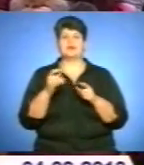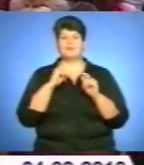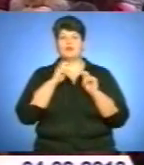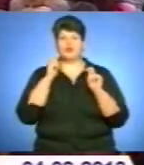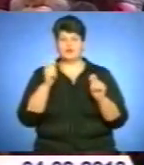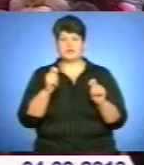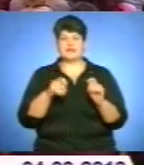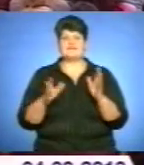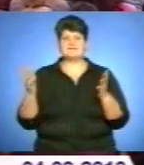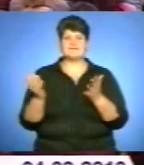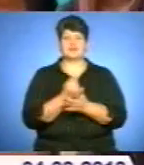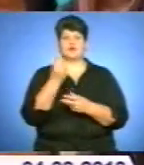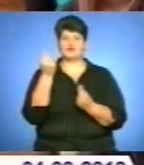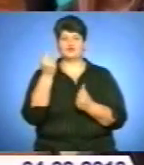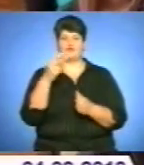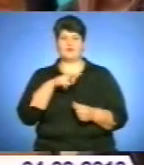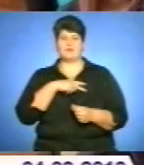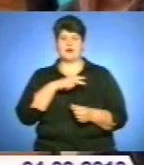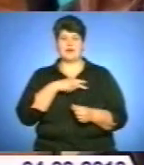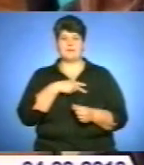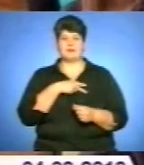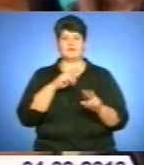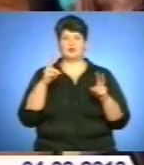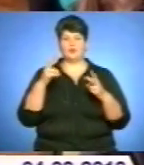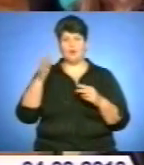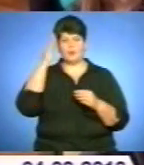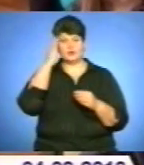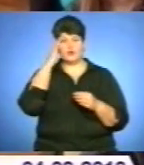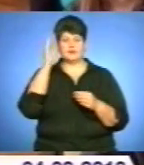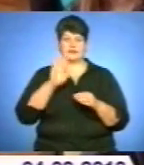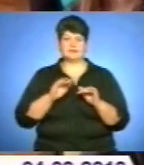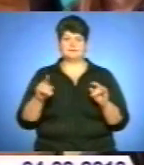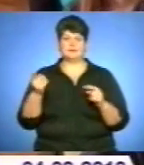спонсорами, а й виборола грошову премію від клубу обдарованих школярів Тернополя.